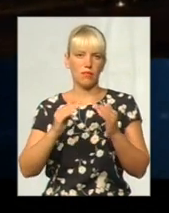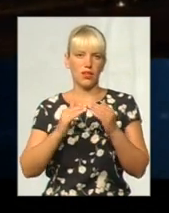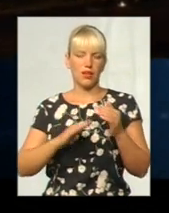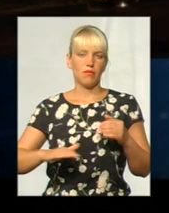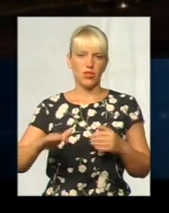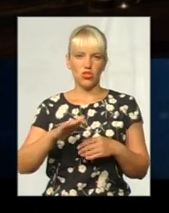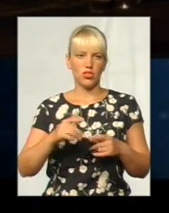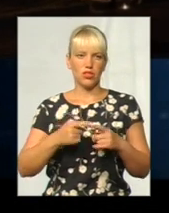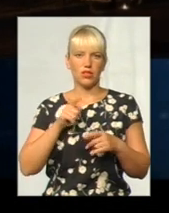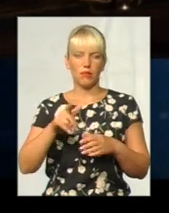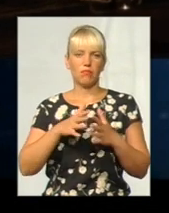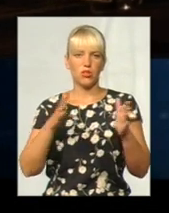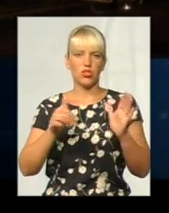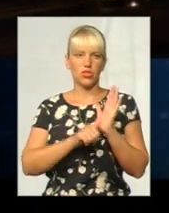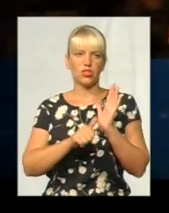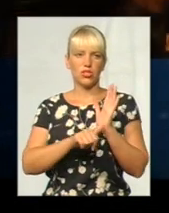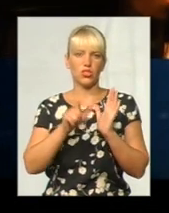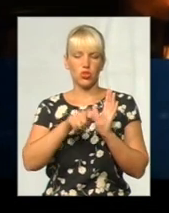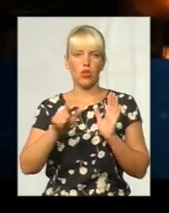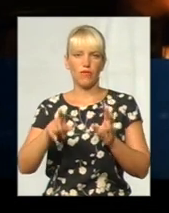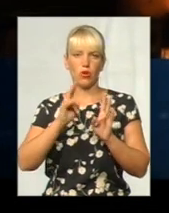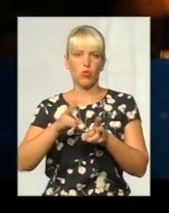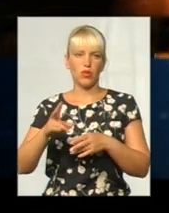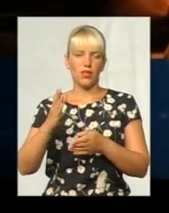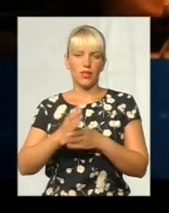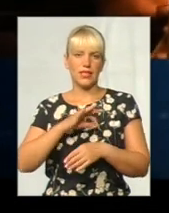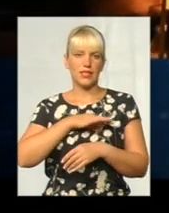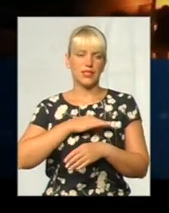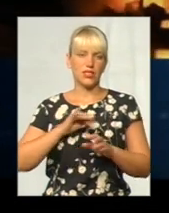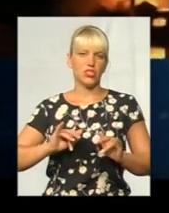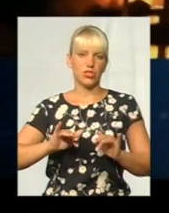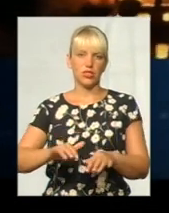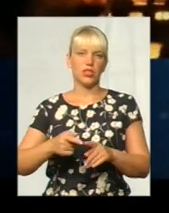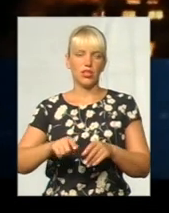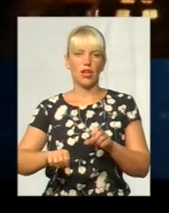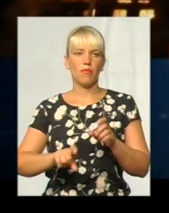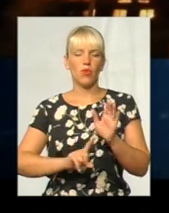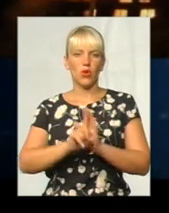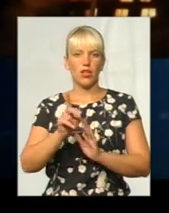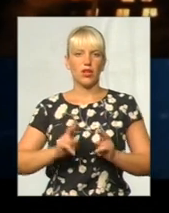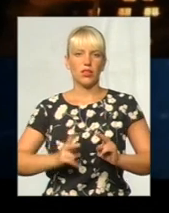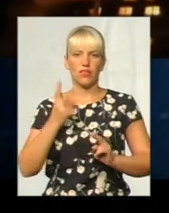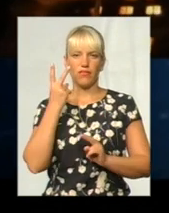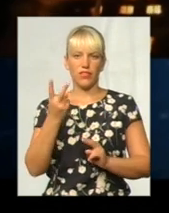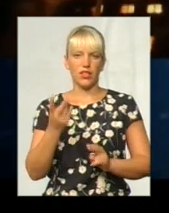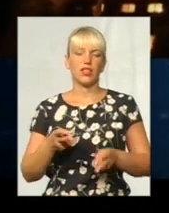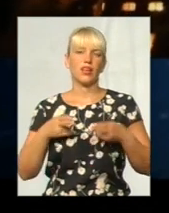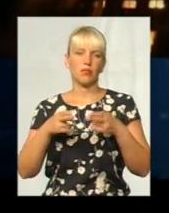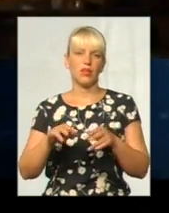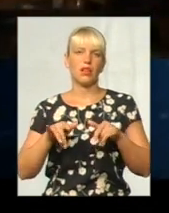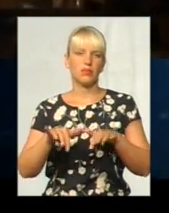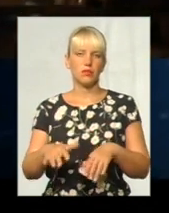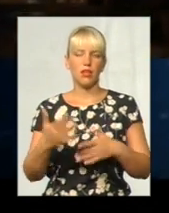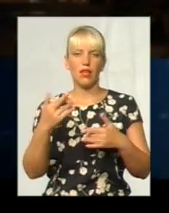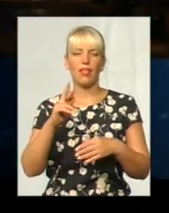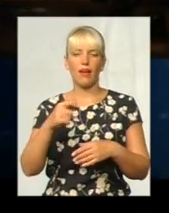Там більше 60 чоловік постраждали. Ідуть слідчі дії, порушені дві кримінальні справи. Як я можу